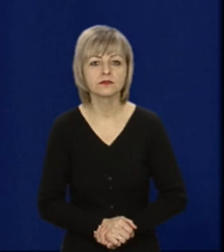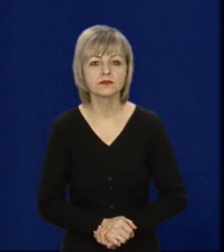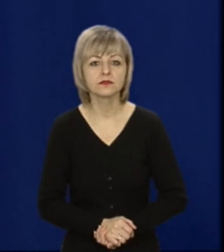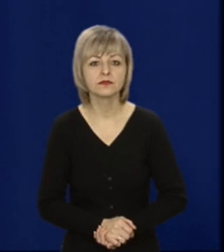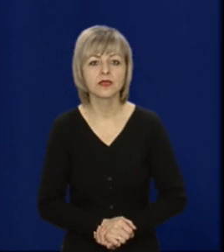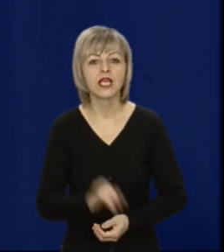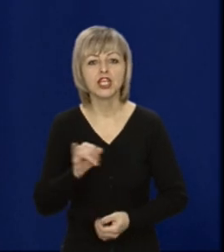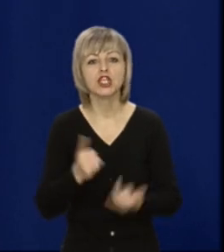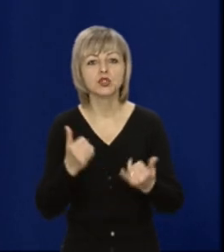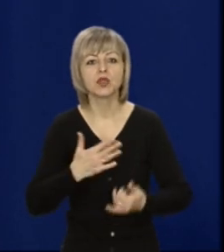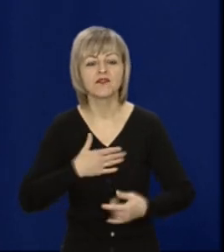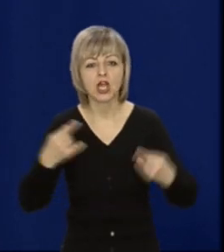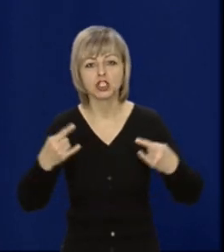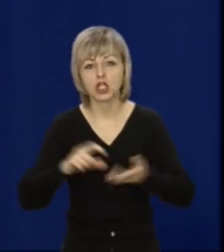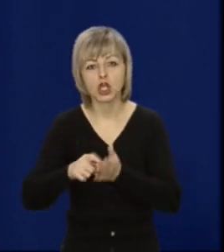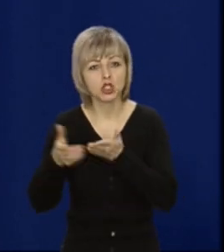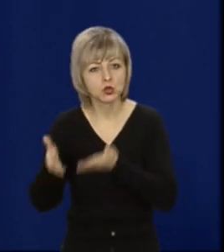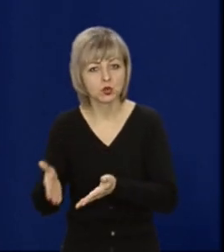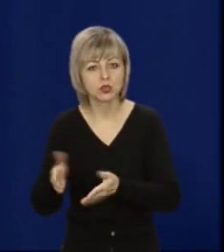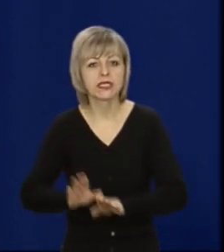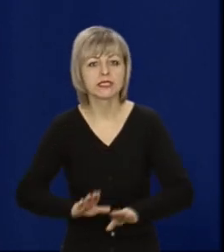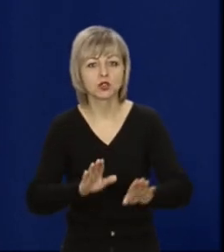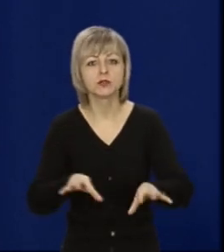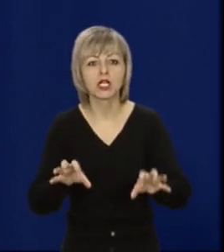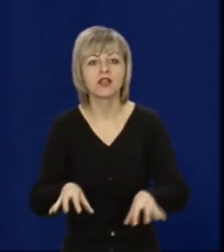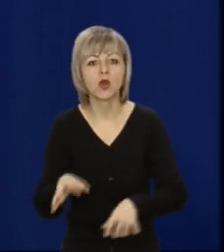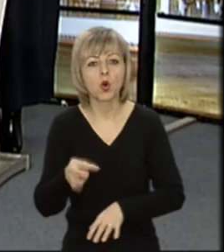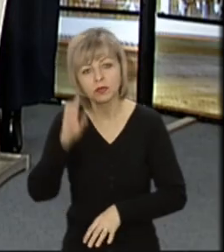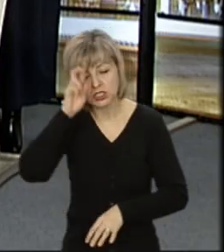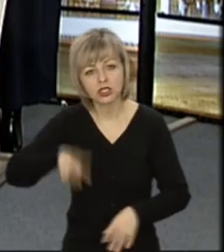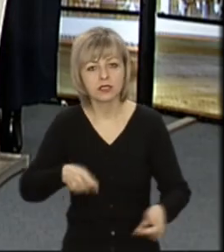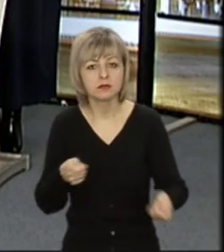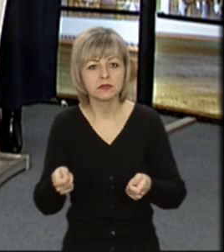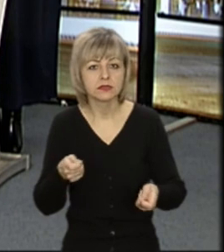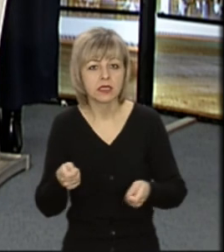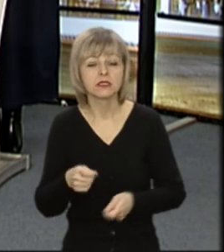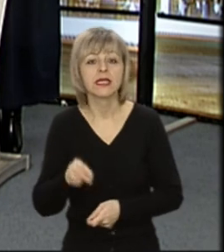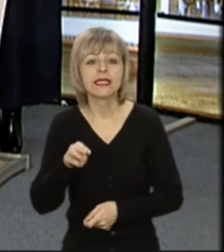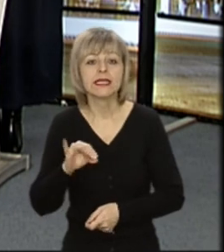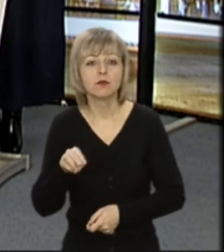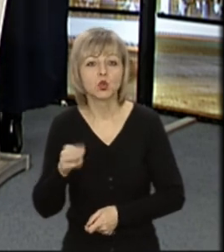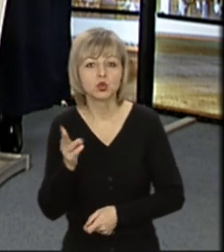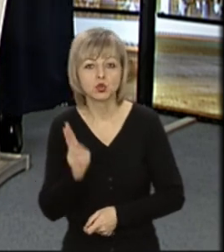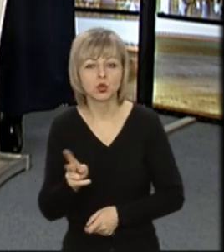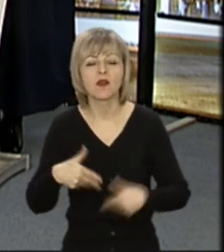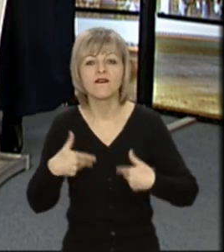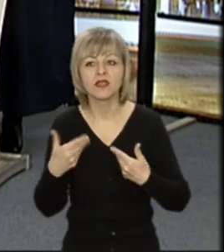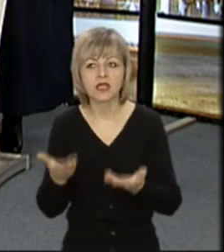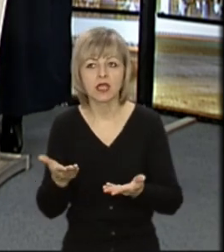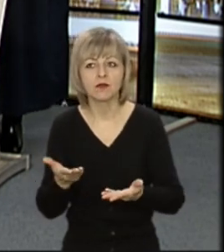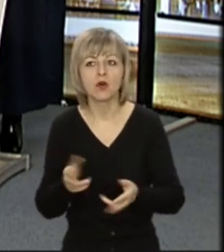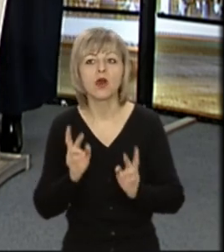І сьогодні у нашій студії з наступниця голови Волинської ОДА Людмила Тимошчук. Пані Людмила, вітаю вас.